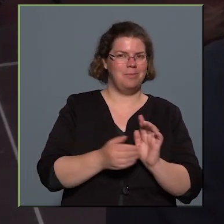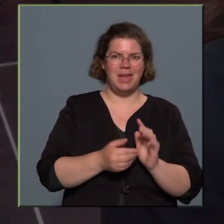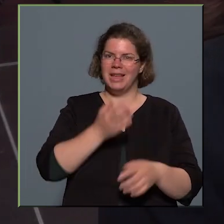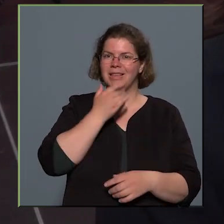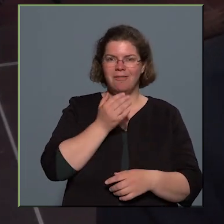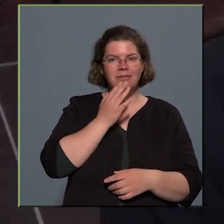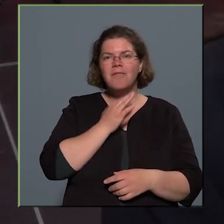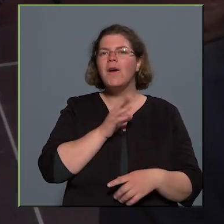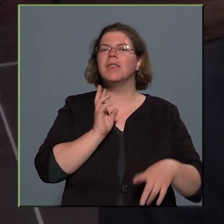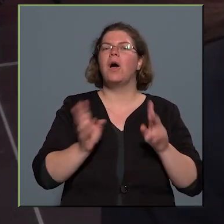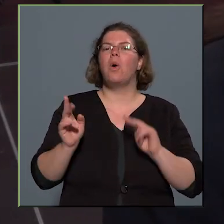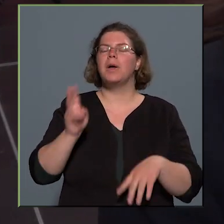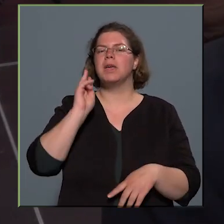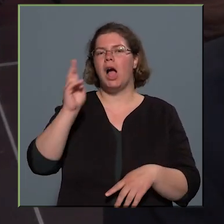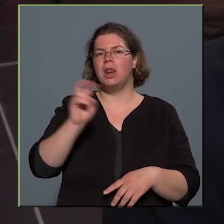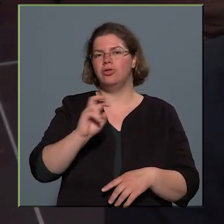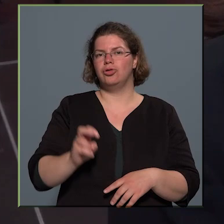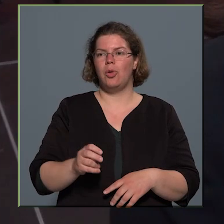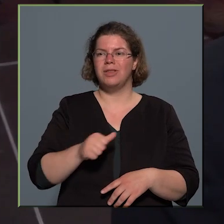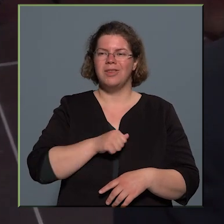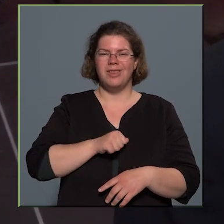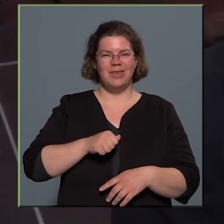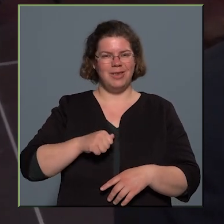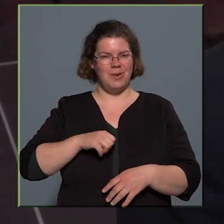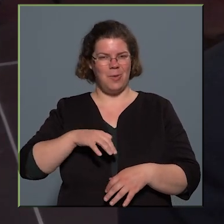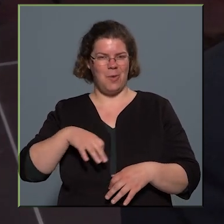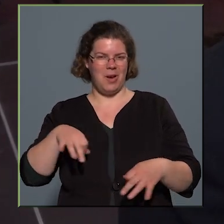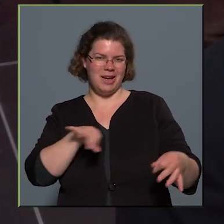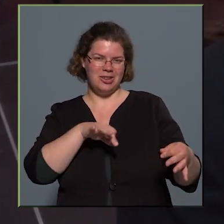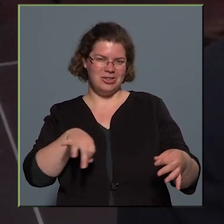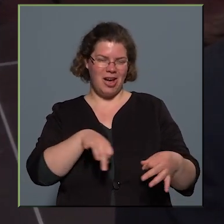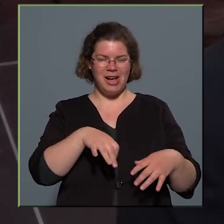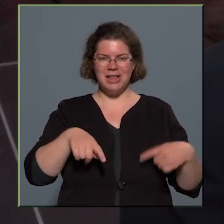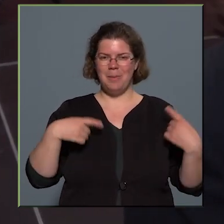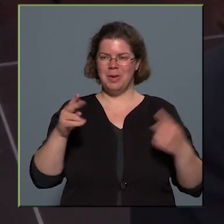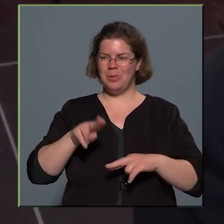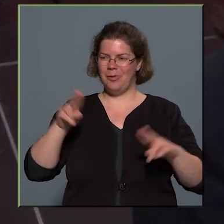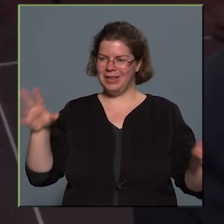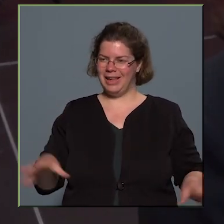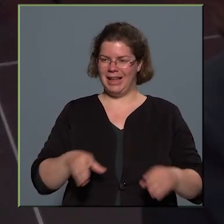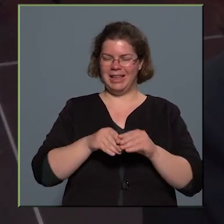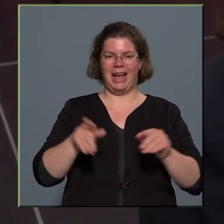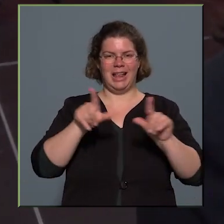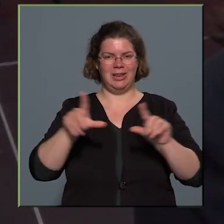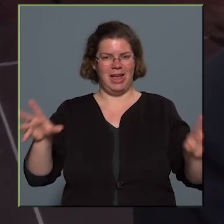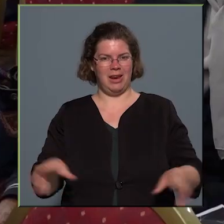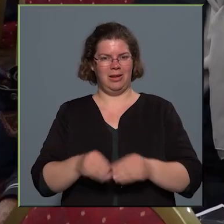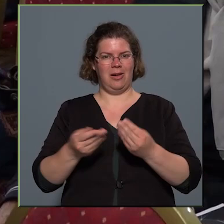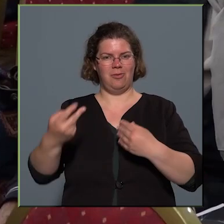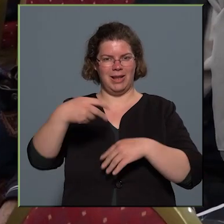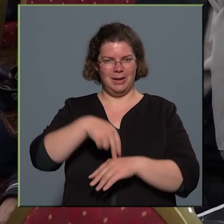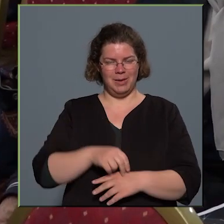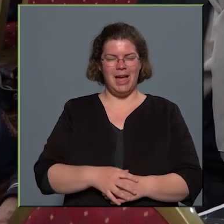hogy Kalló Zsolt szólistaként a mi növendékenykel, tanárainkkal lépne föl.